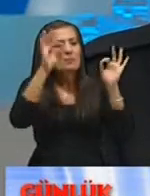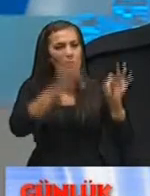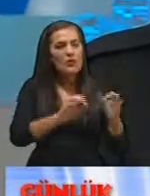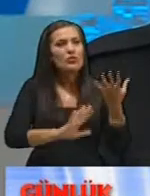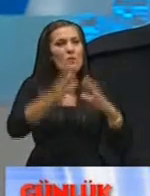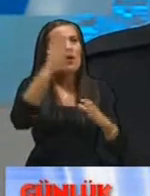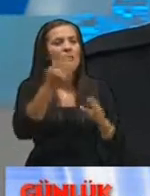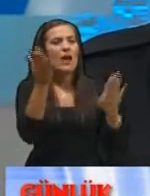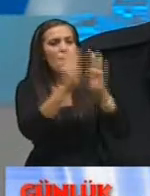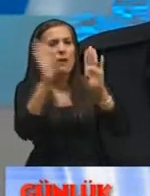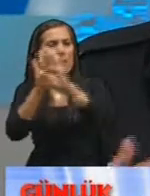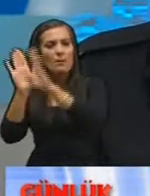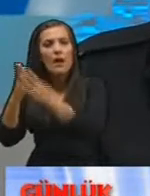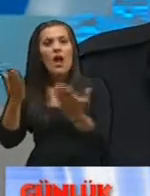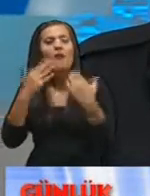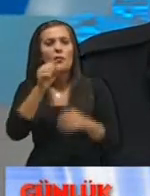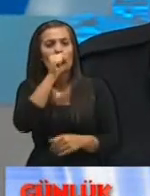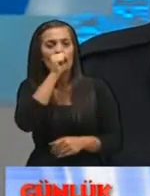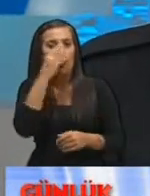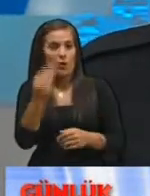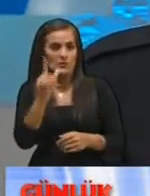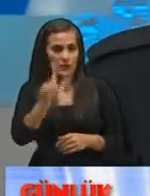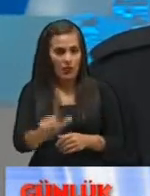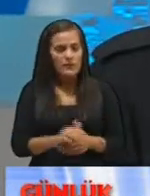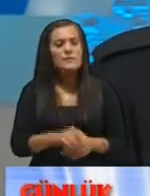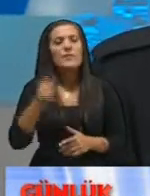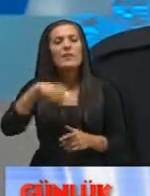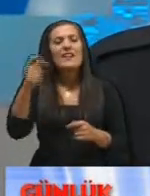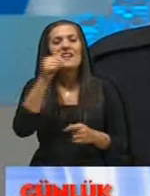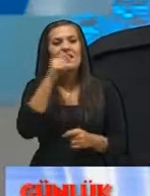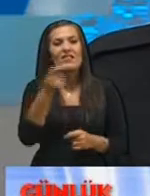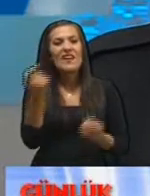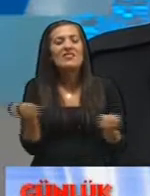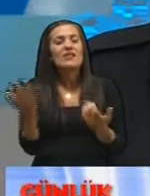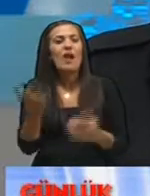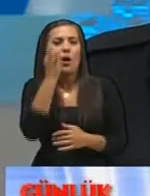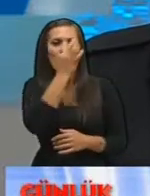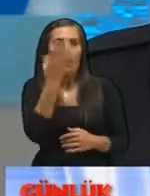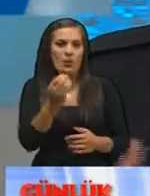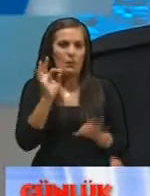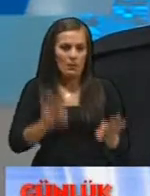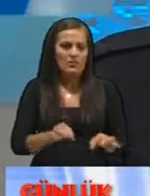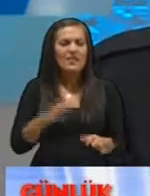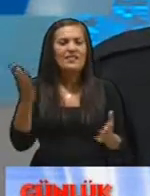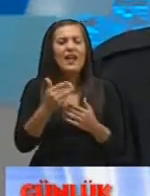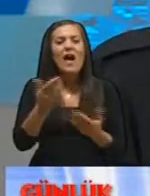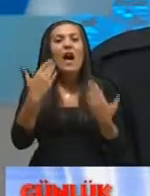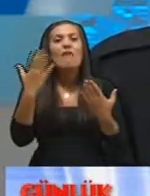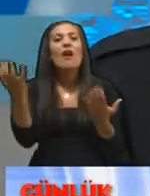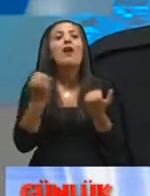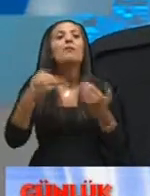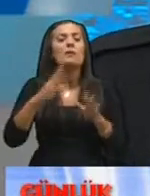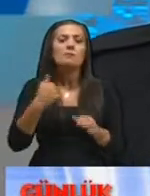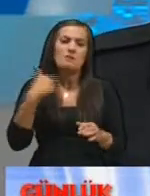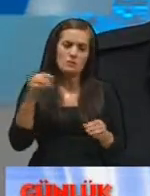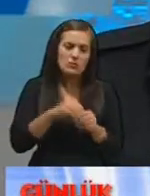dumanın bulunduğu yerleri kapatıp hava almamasını sağlamaya çalışıyoruz ki bu itibarenin içini daha da kolaylaştırmaya başlıyor çünkü ne kadar hava almazsa